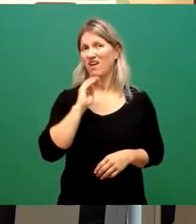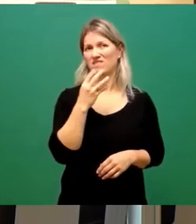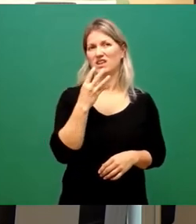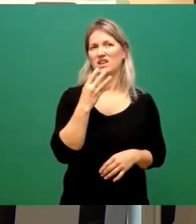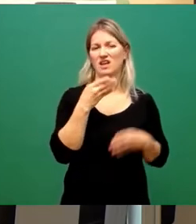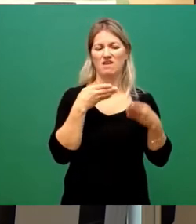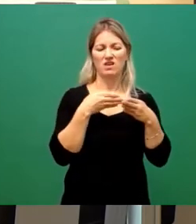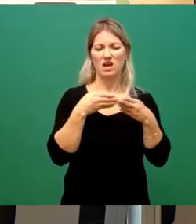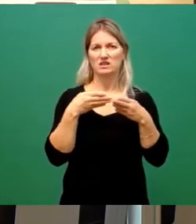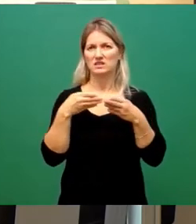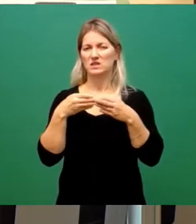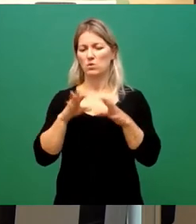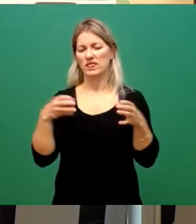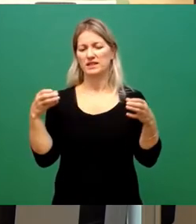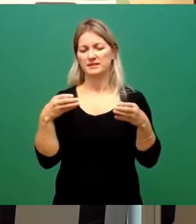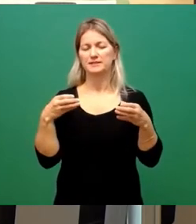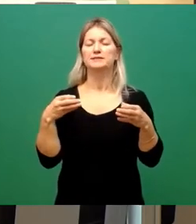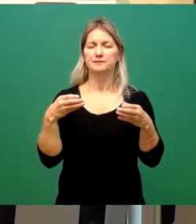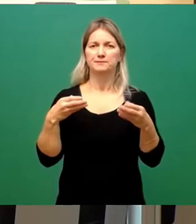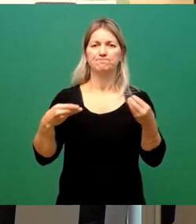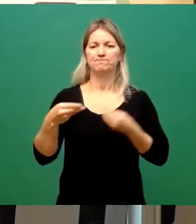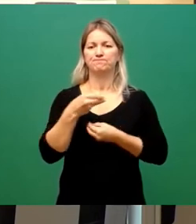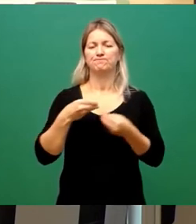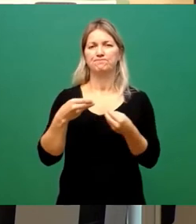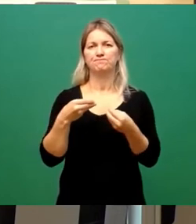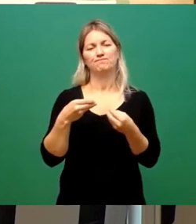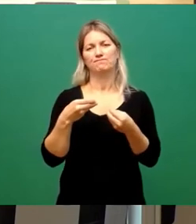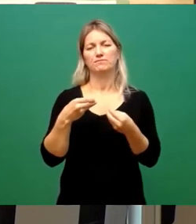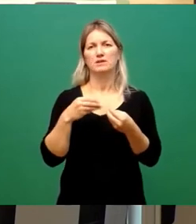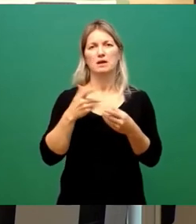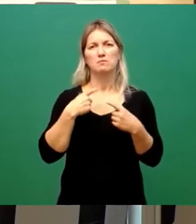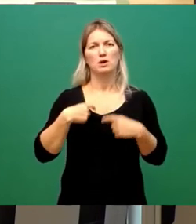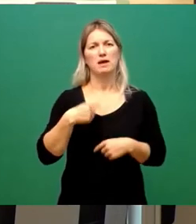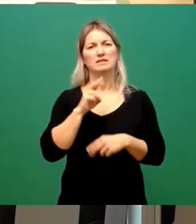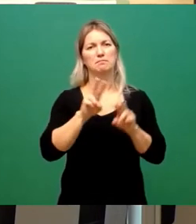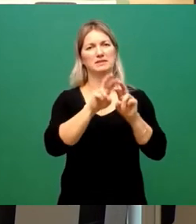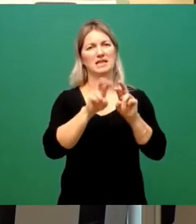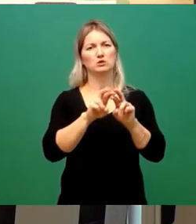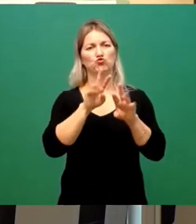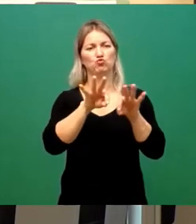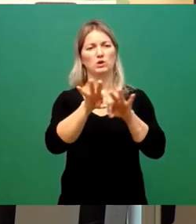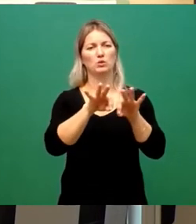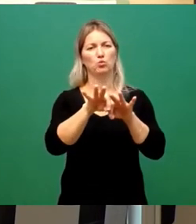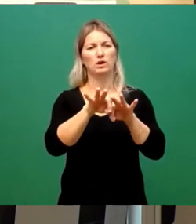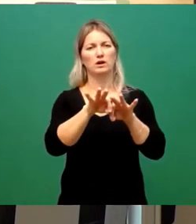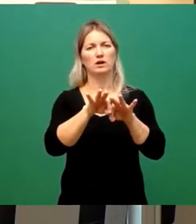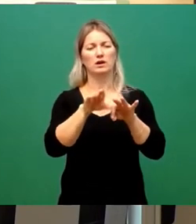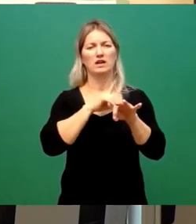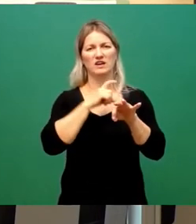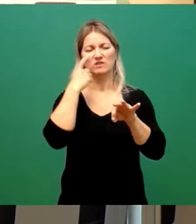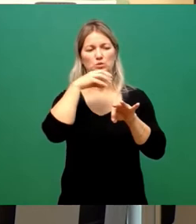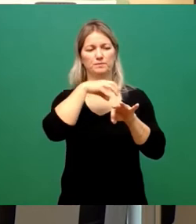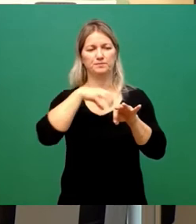versucht, das Thema der Struktur und der Bürgermeisterbesetzung für sich zu regeln. 22 Stadträte